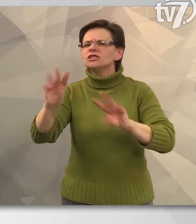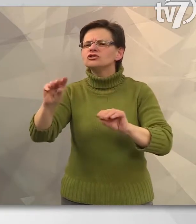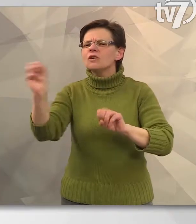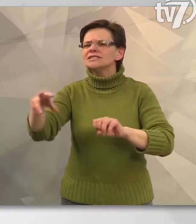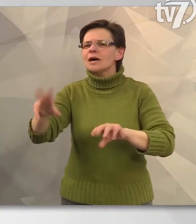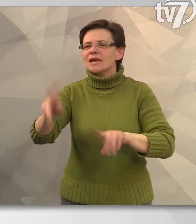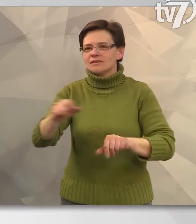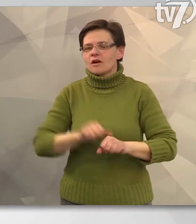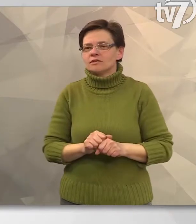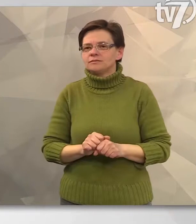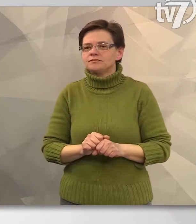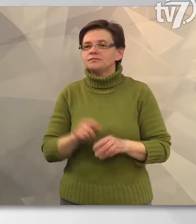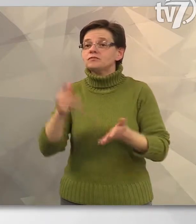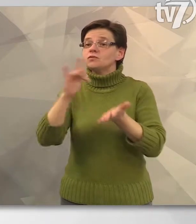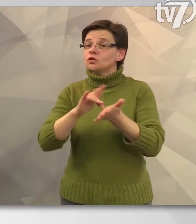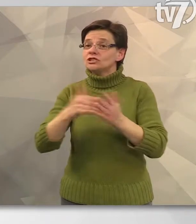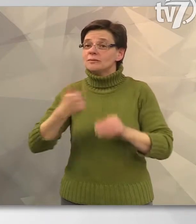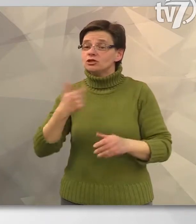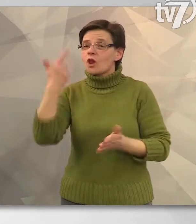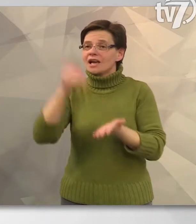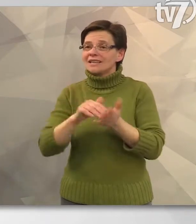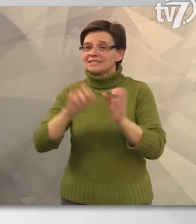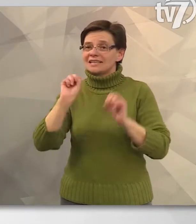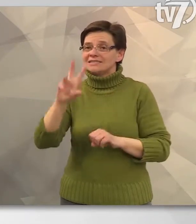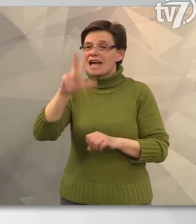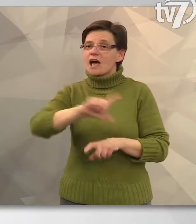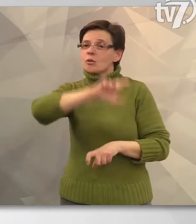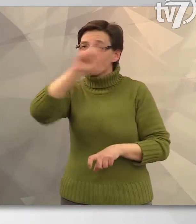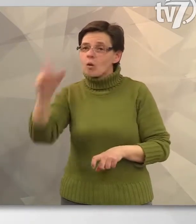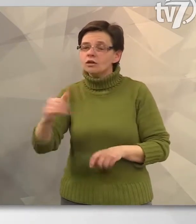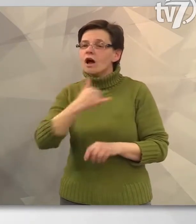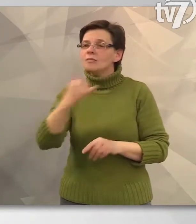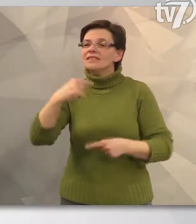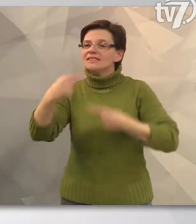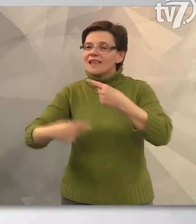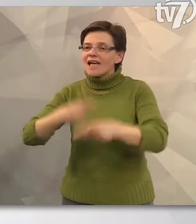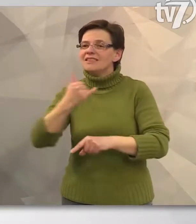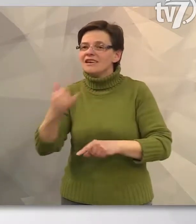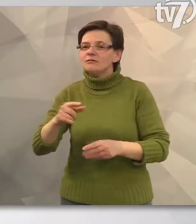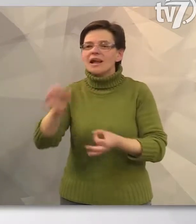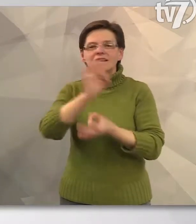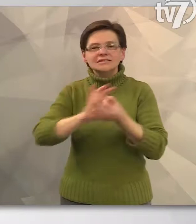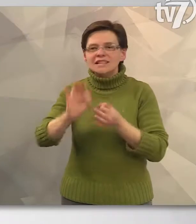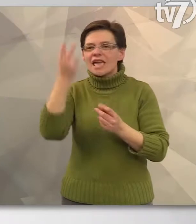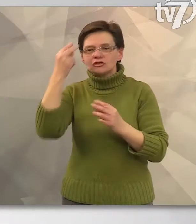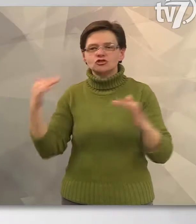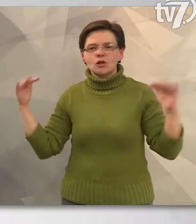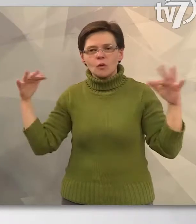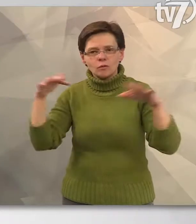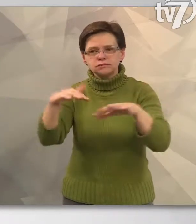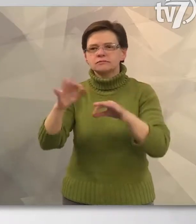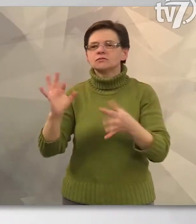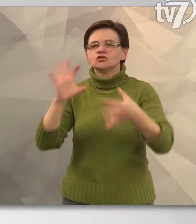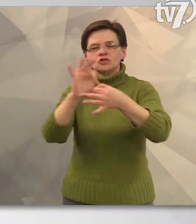is sok szemét van. A Szent Györgyi Albert középiskola 2013 óta minden évben a teljes létszámával